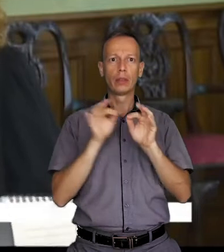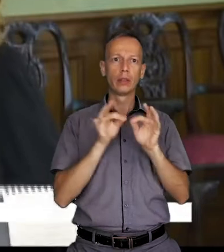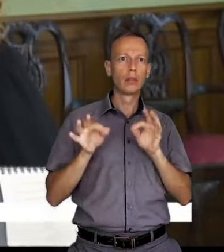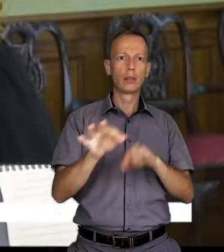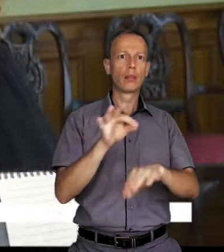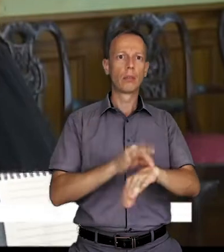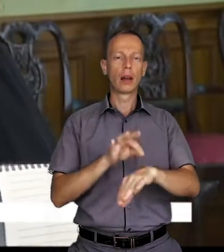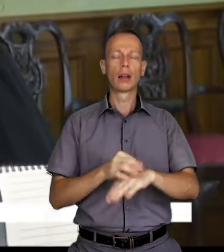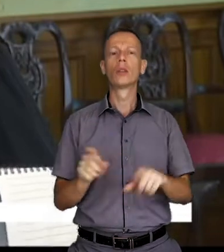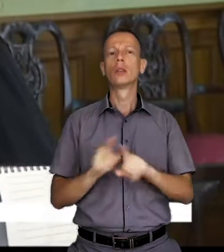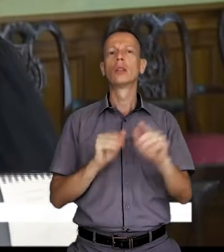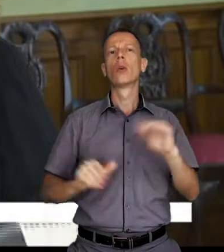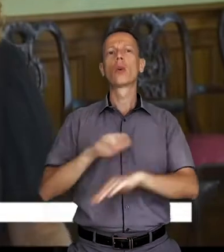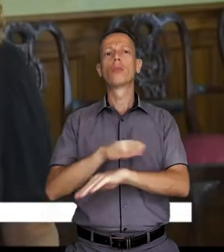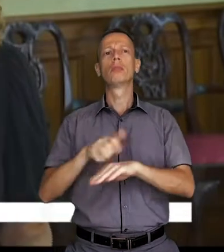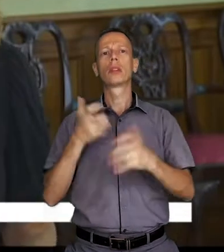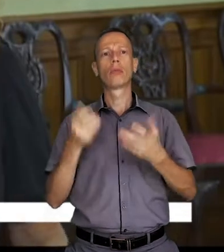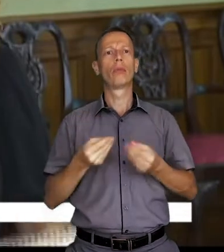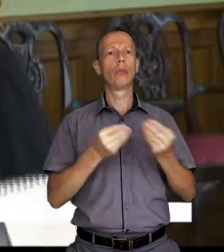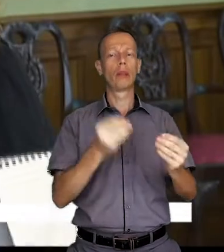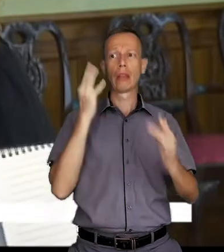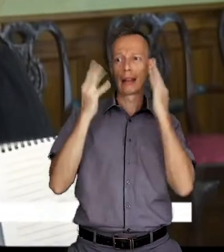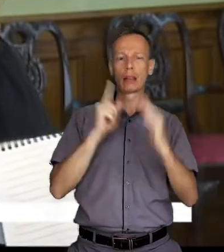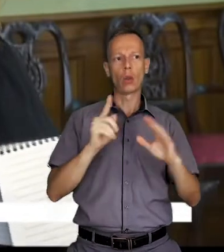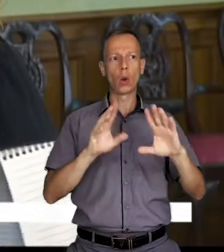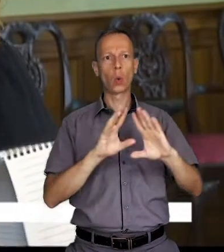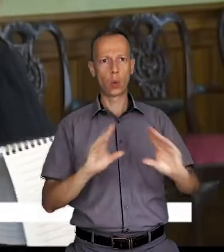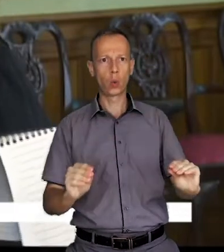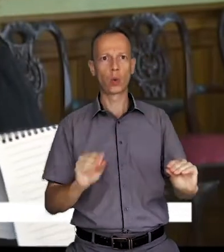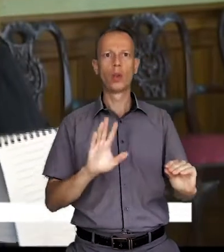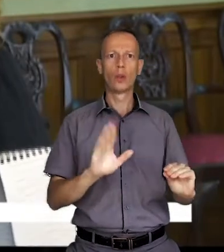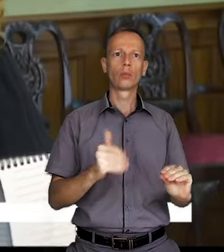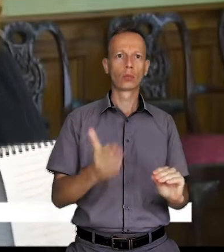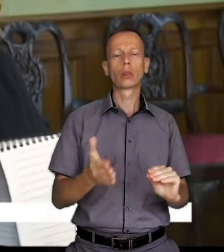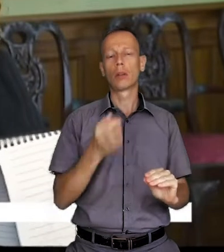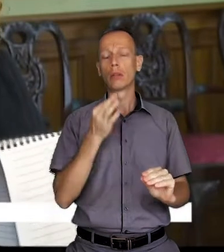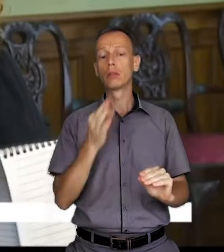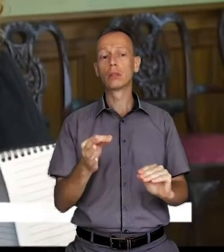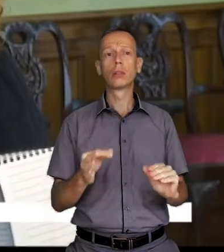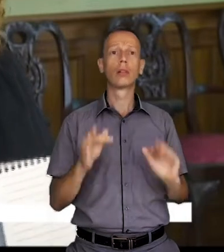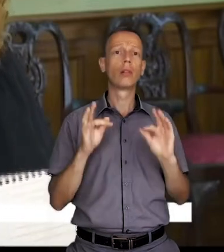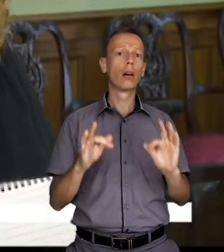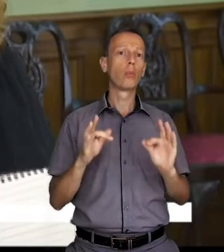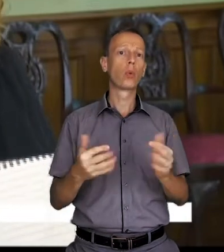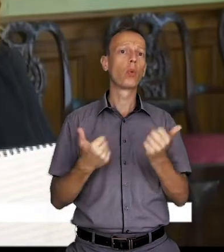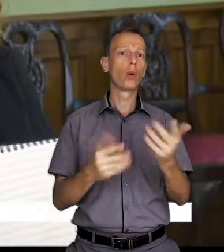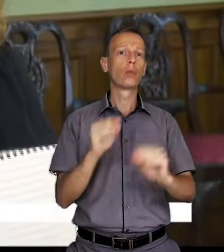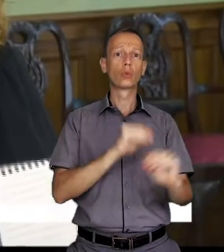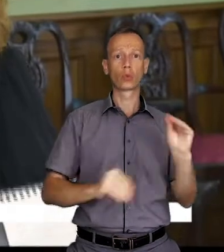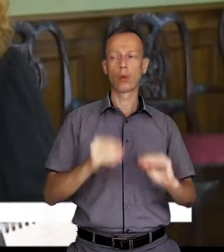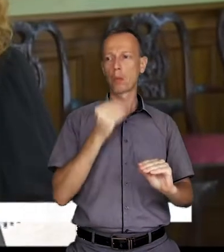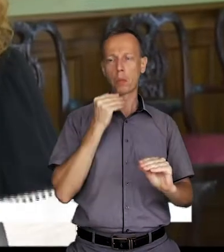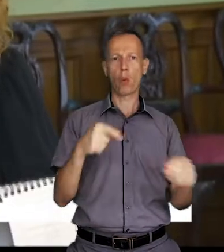de cette maladie. Quant à Don Mitzorin, eh bien, il veut rassurer la population. Il annonce qu'il n a aucune tension sur l'offre